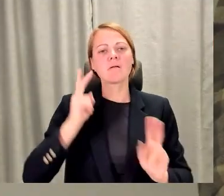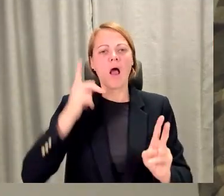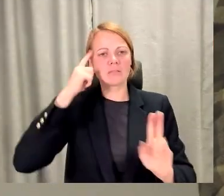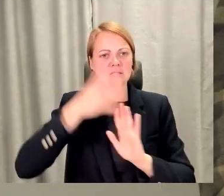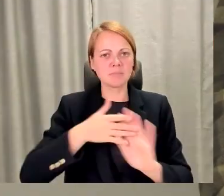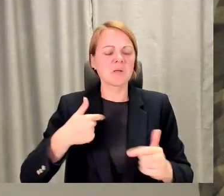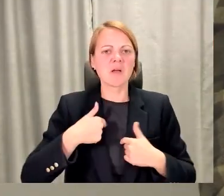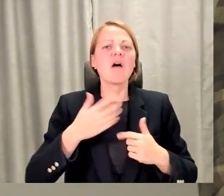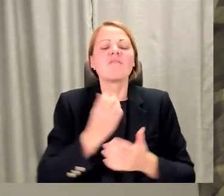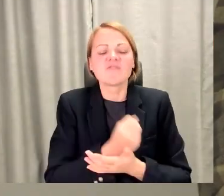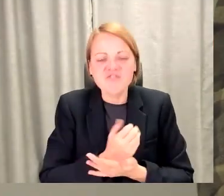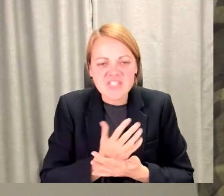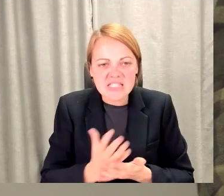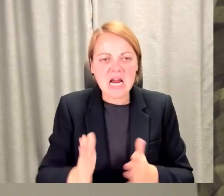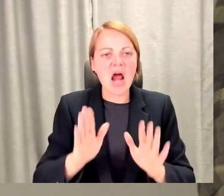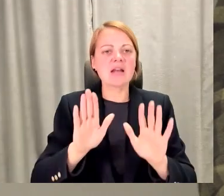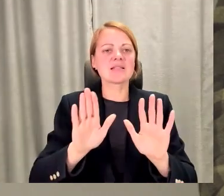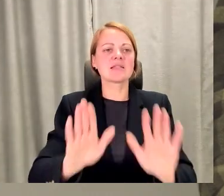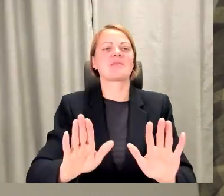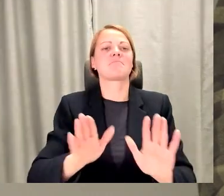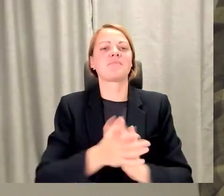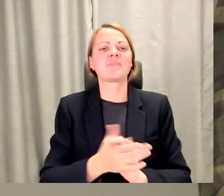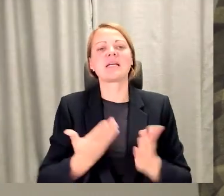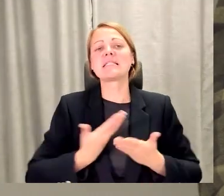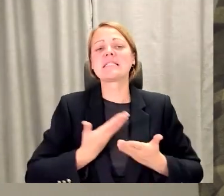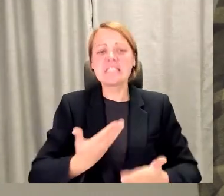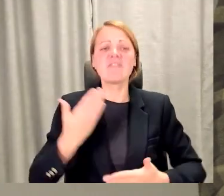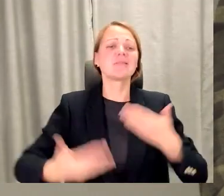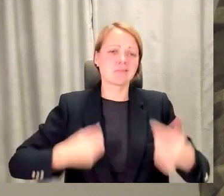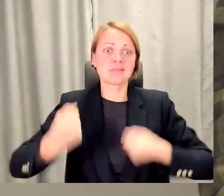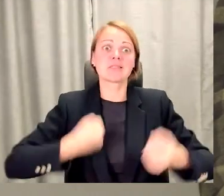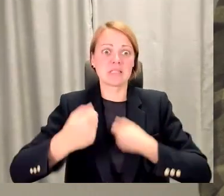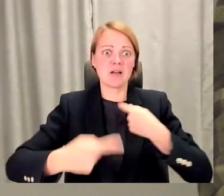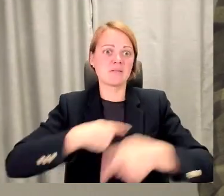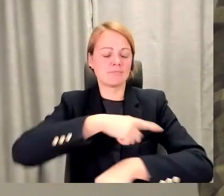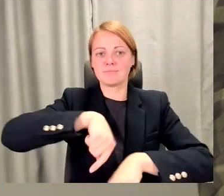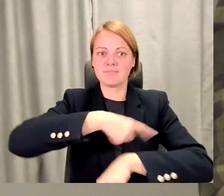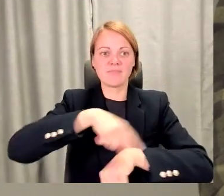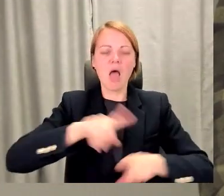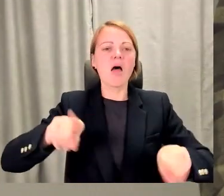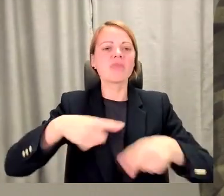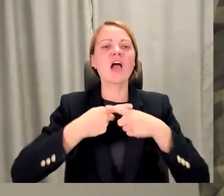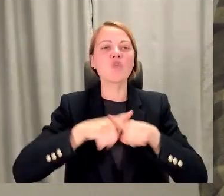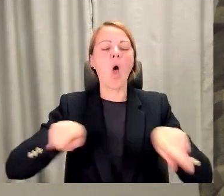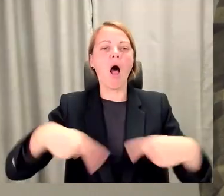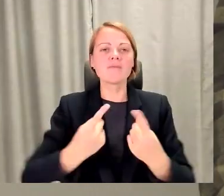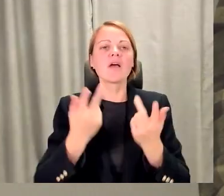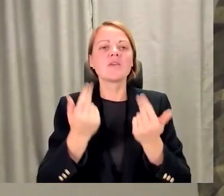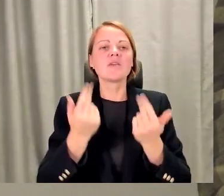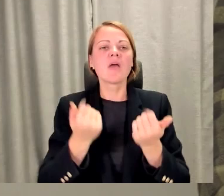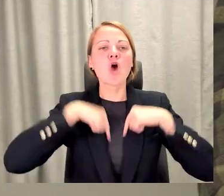dzīve dzīves krien tehnoloģijās attīstās, bet kā atrast to iekšē mieru.